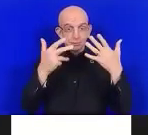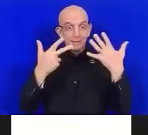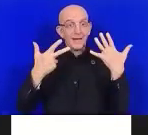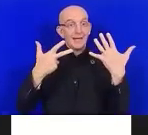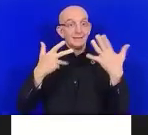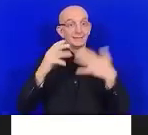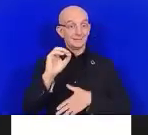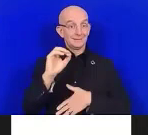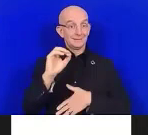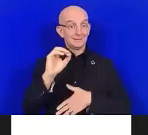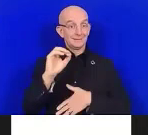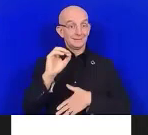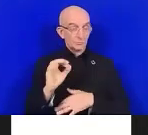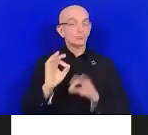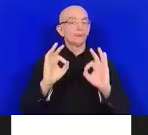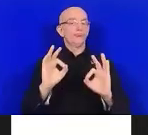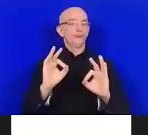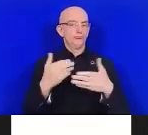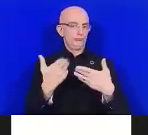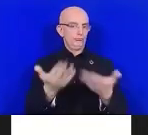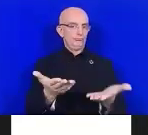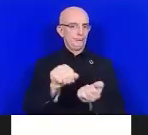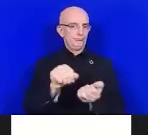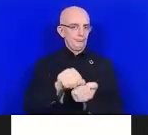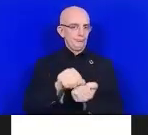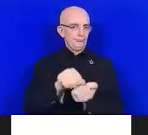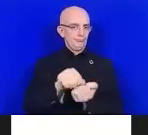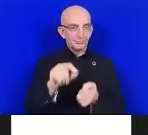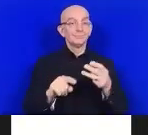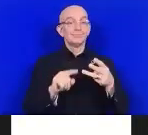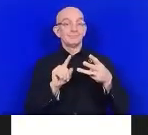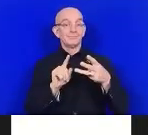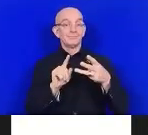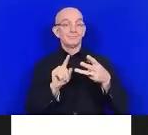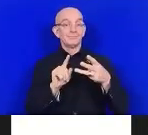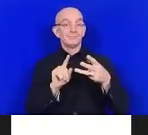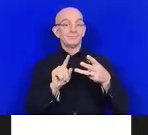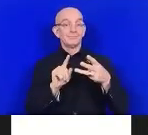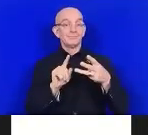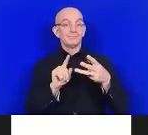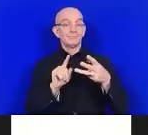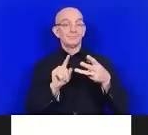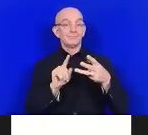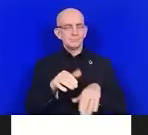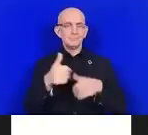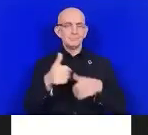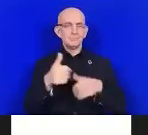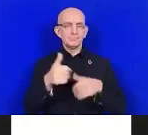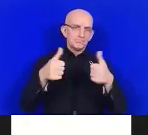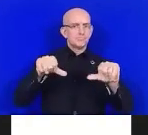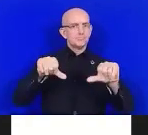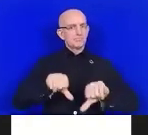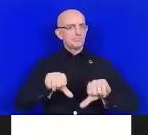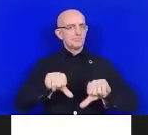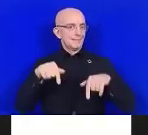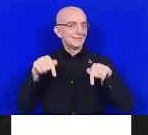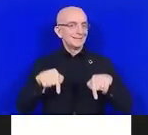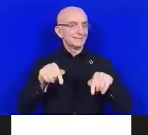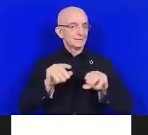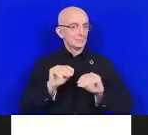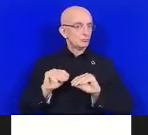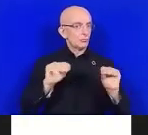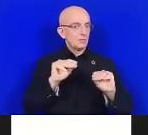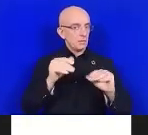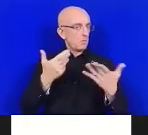d'évaluation. Nous allons vous fournir le lien pour avoir accès à cette étude à la fin de la